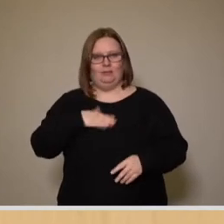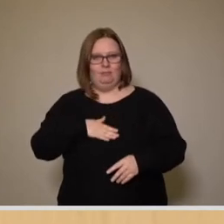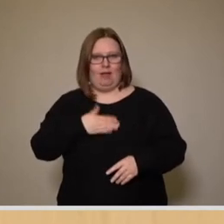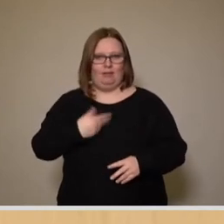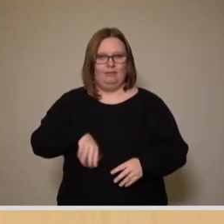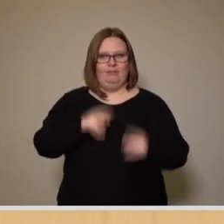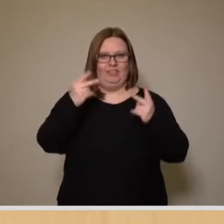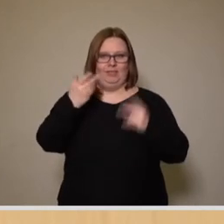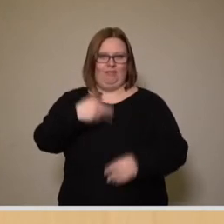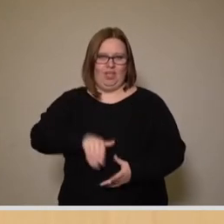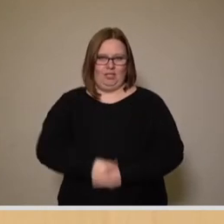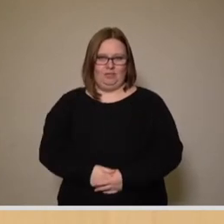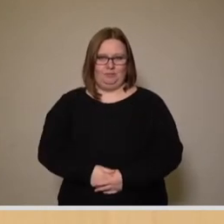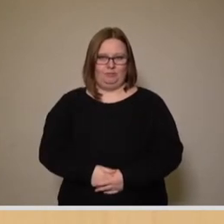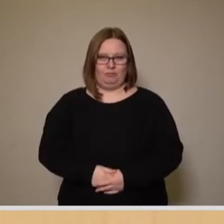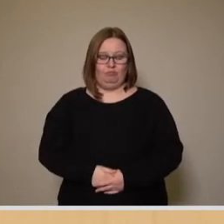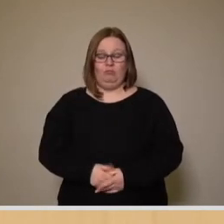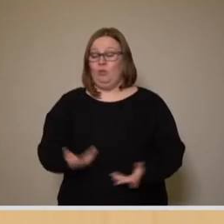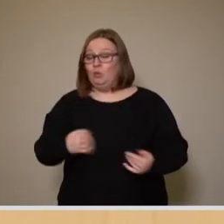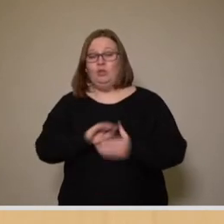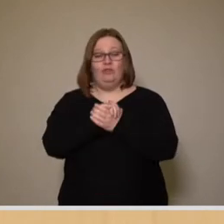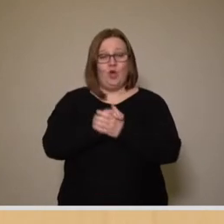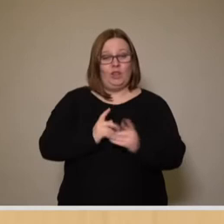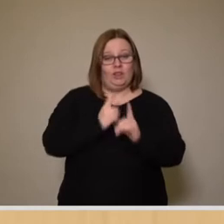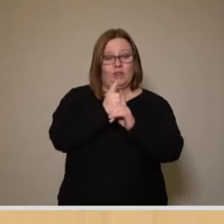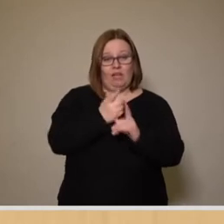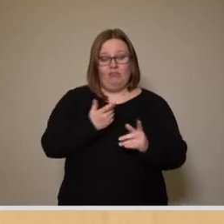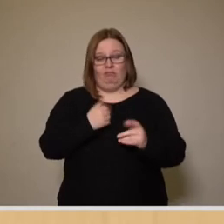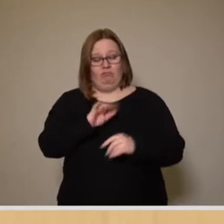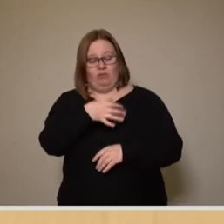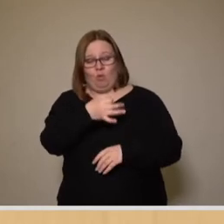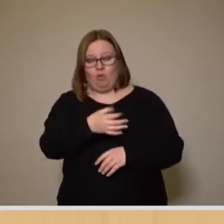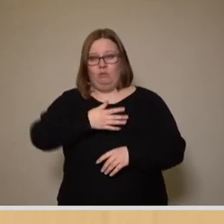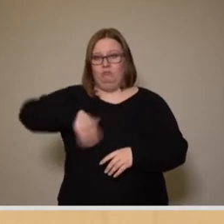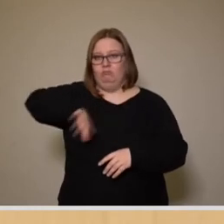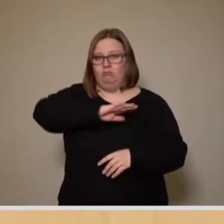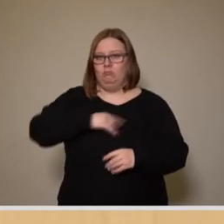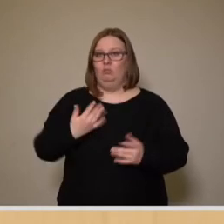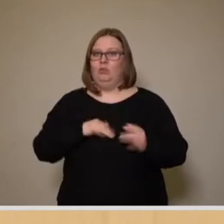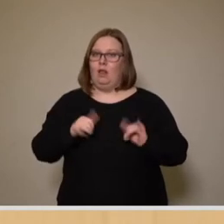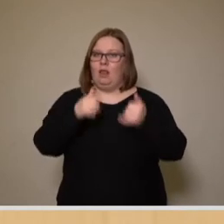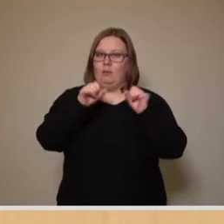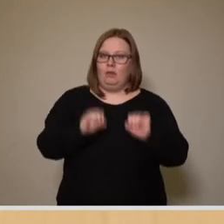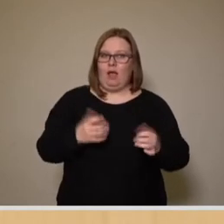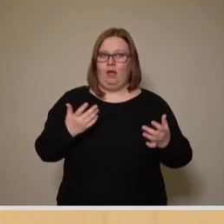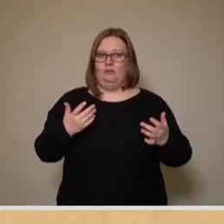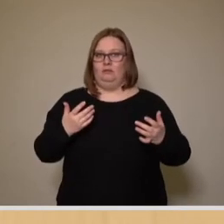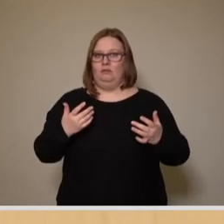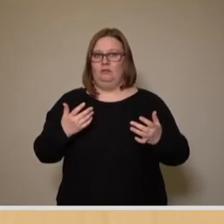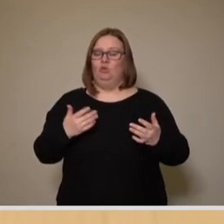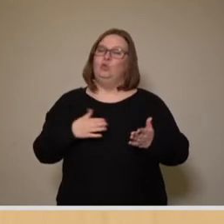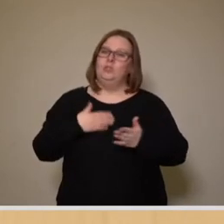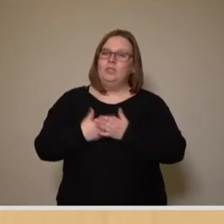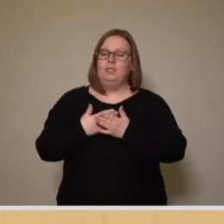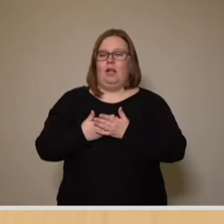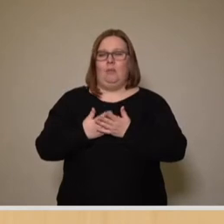Leben hatte. Als Treffpunkt mit Freundinnen, als ein Ort, in dem man etwas erleben konnte. Deshalb war